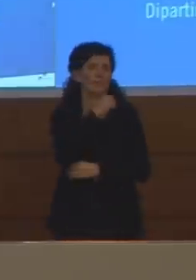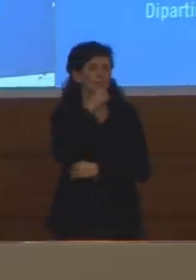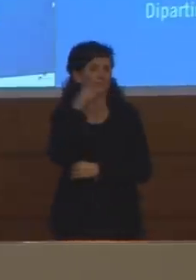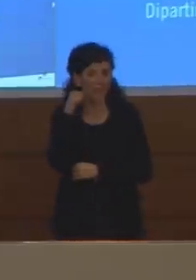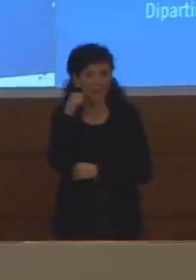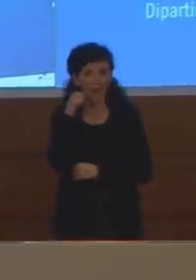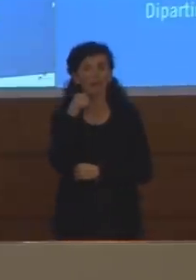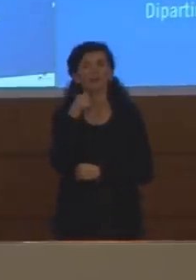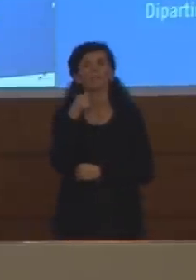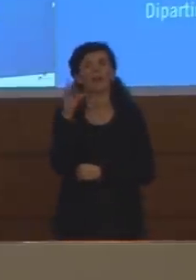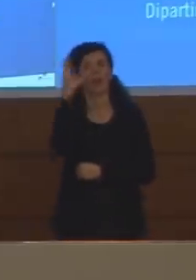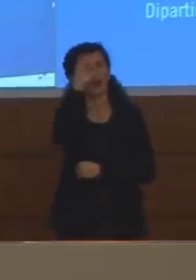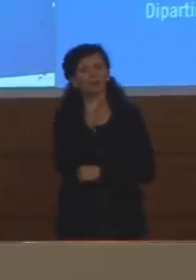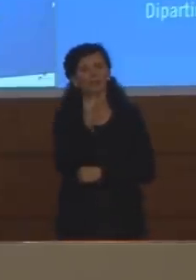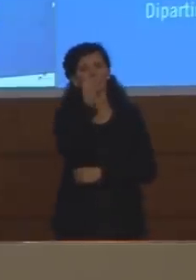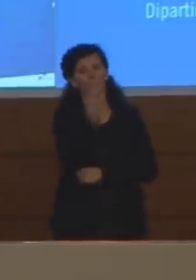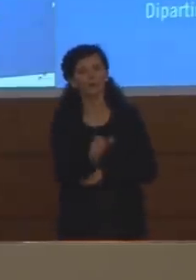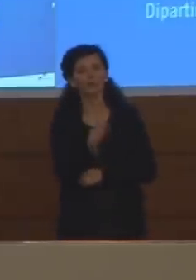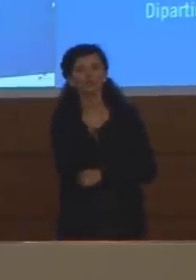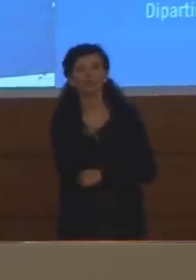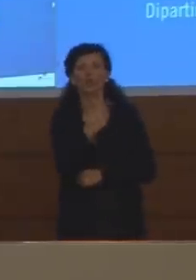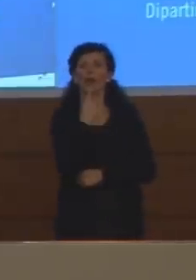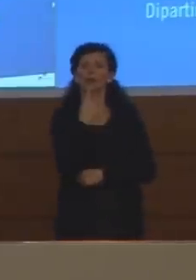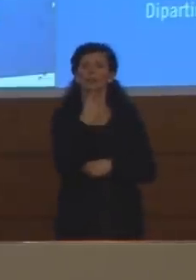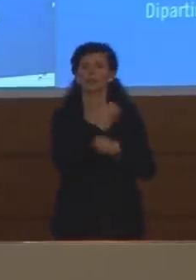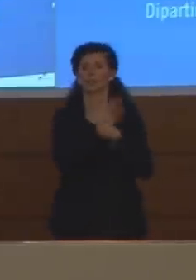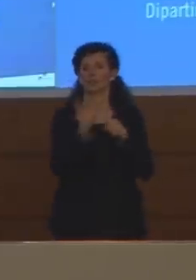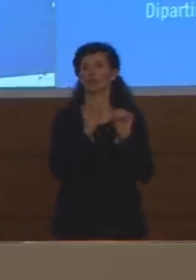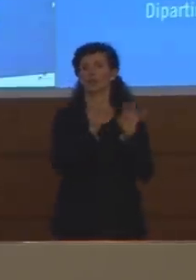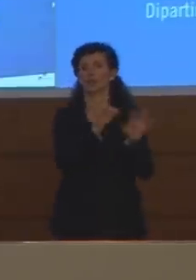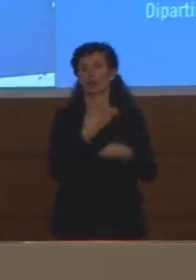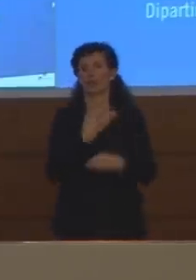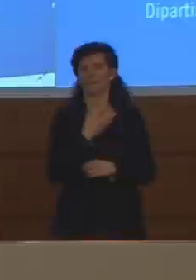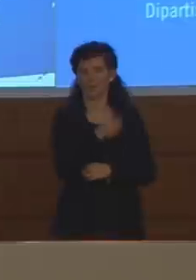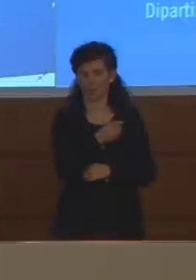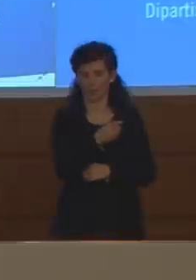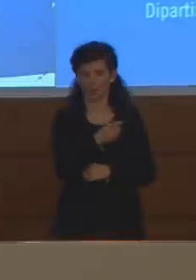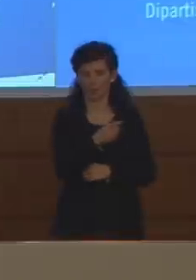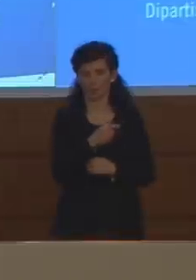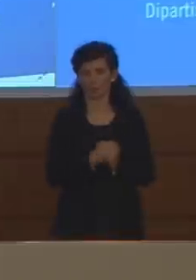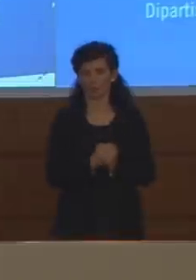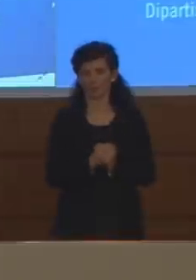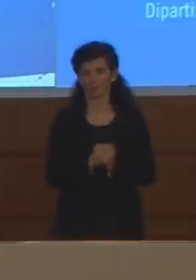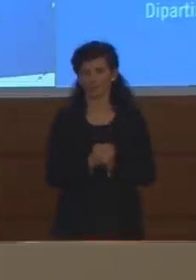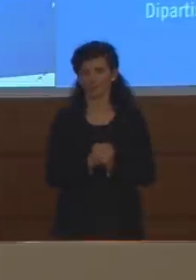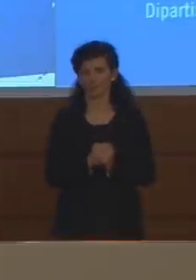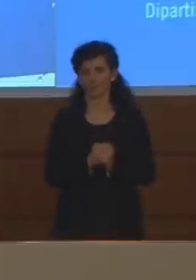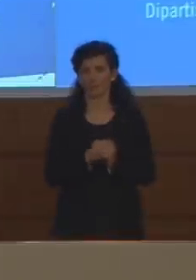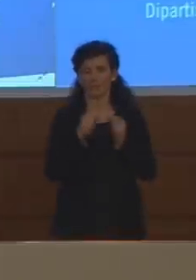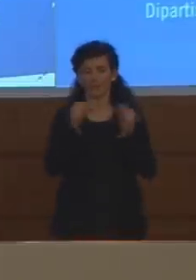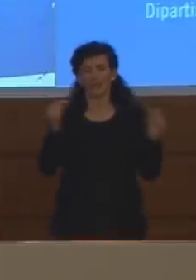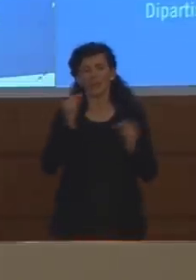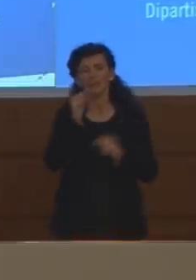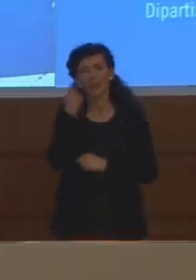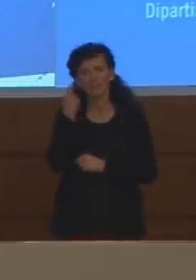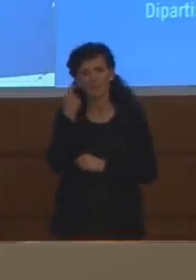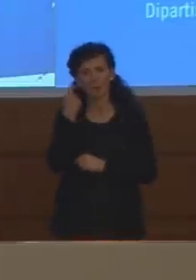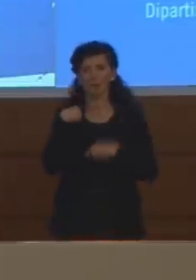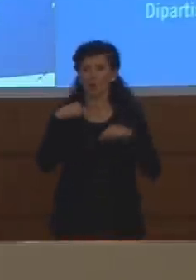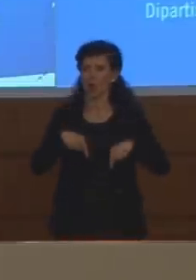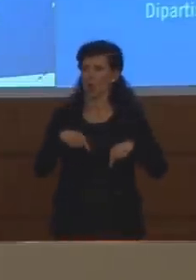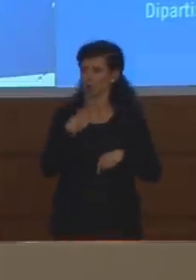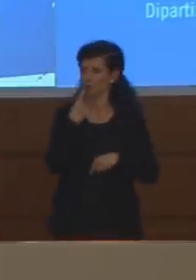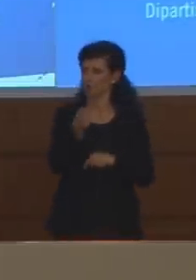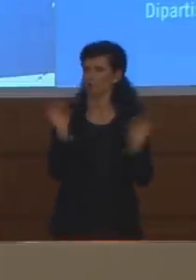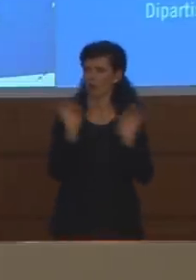conoscere chi in qualche modo è positivo. E voglio anche dire che, per quanto riguarda i tamponi, io oggi non ho detto il